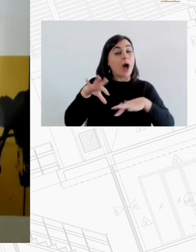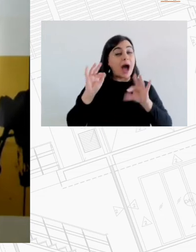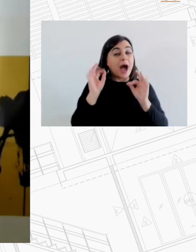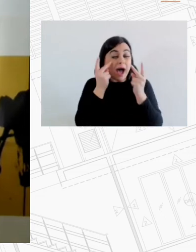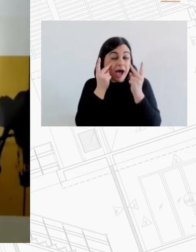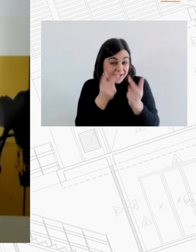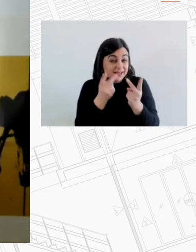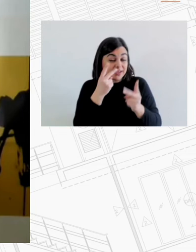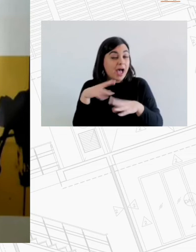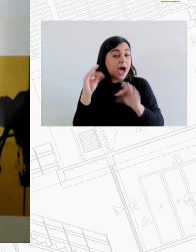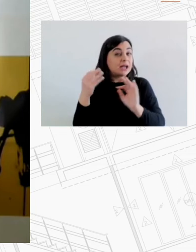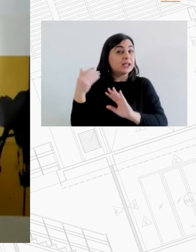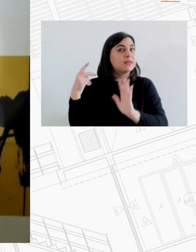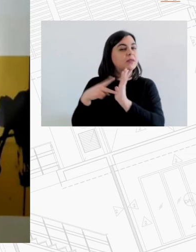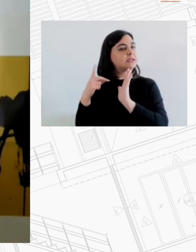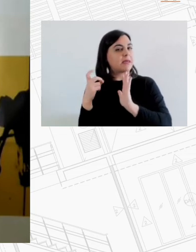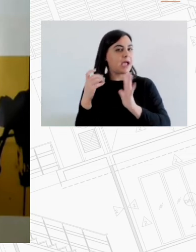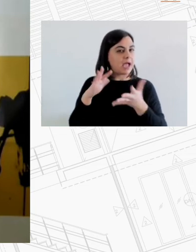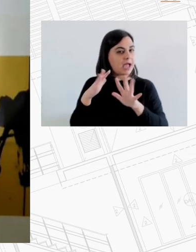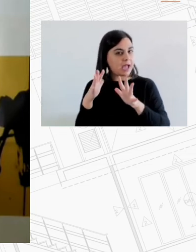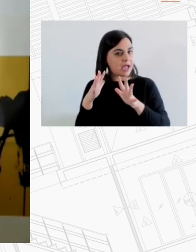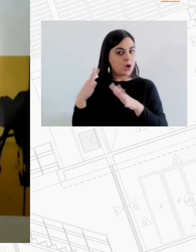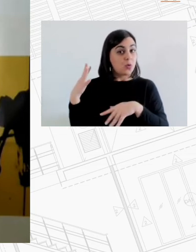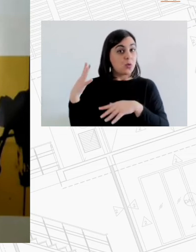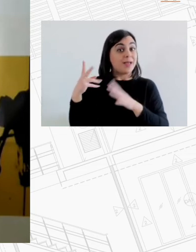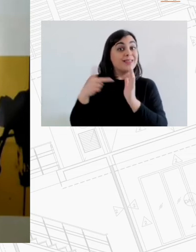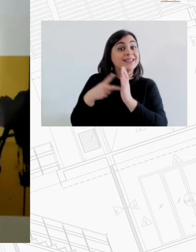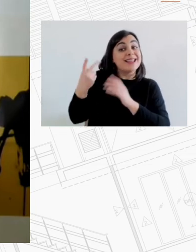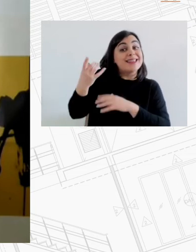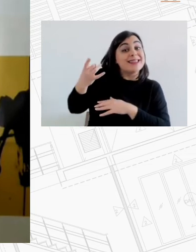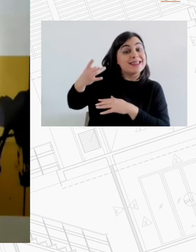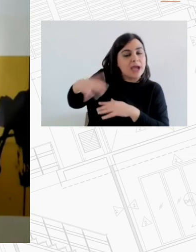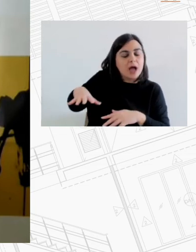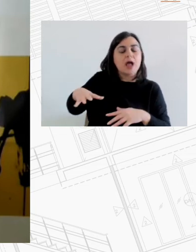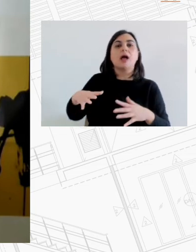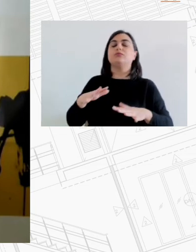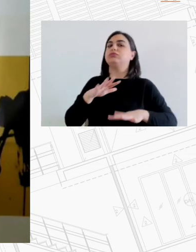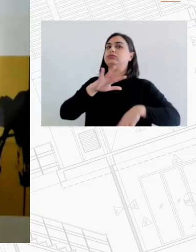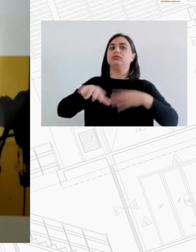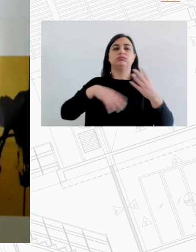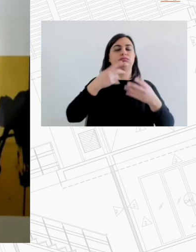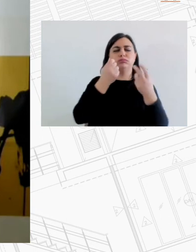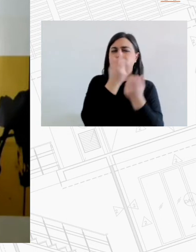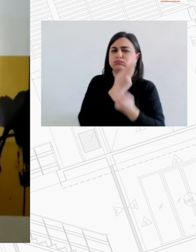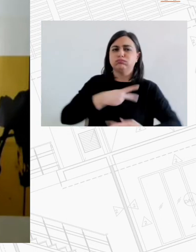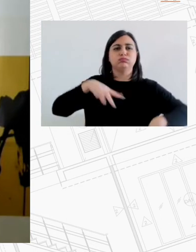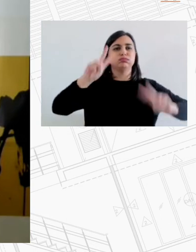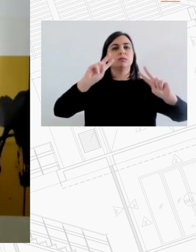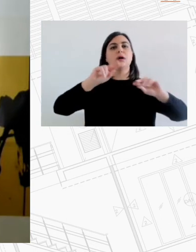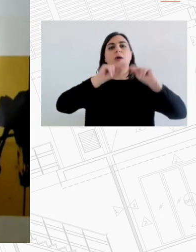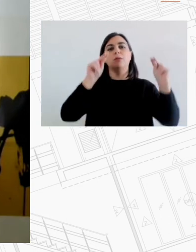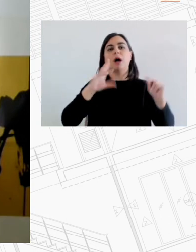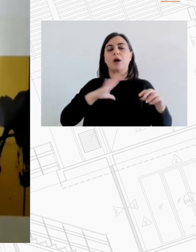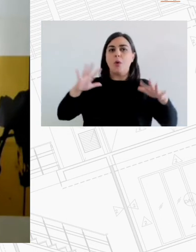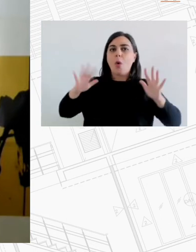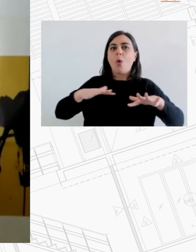και έφτασε σε ένα σημείο το 2019 που άρχισαν αυτές οι μαζικές διαδηλώσεις να έχουν μια άγρια